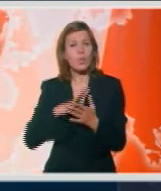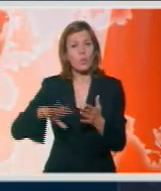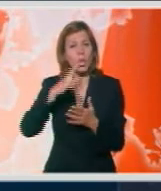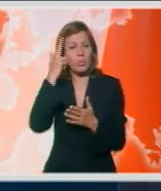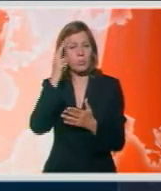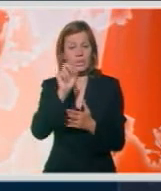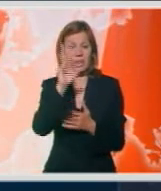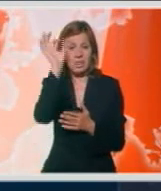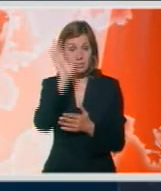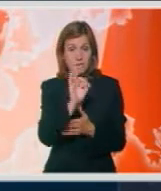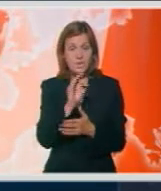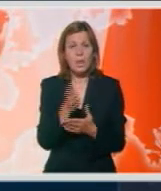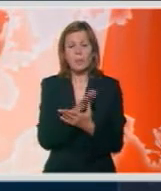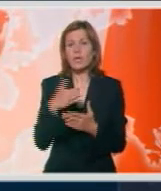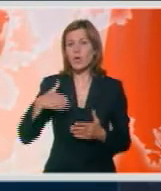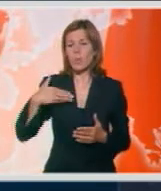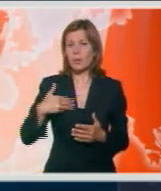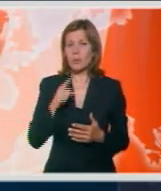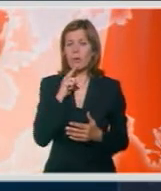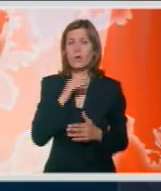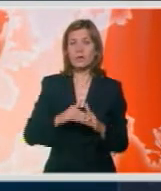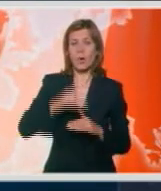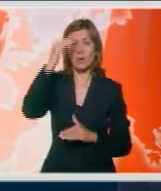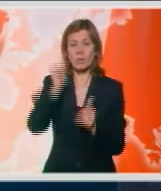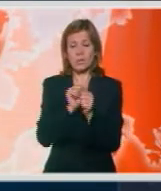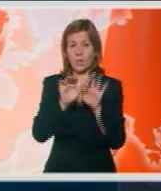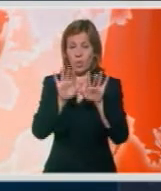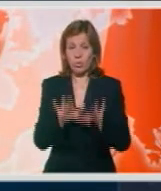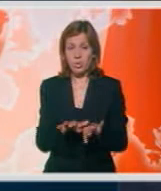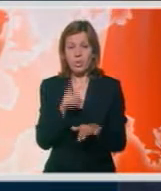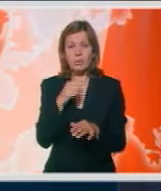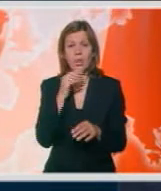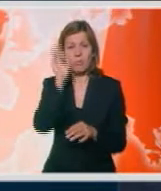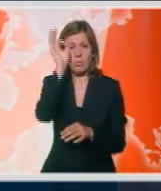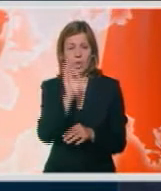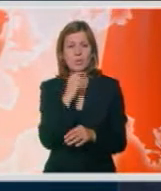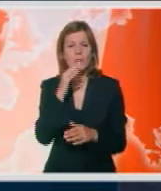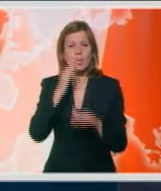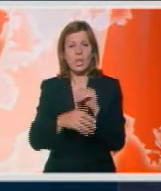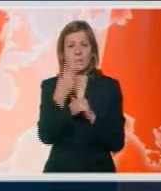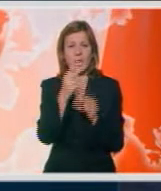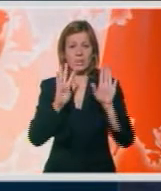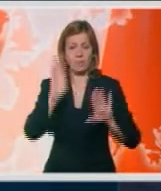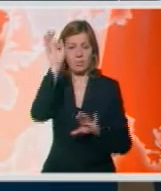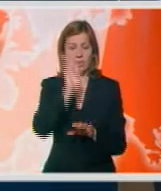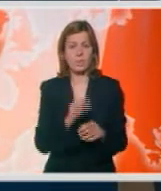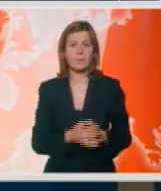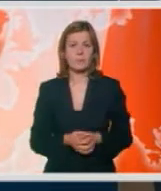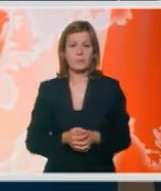13%, među mladima koji su odrasli uz digitalnu tehnologiju, taj procenat je čak 29%.